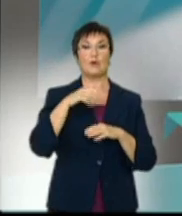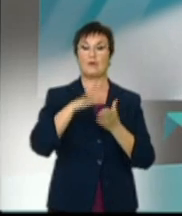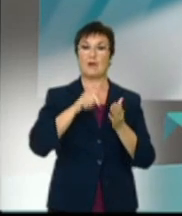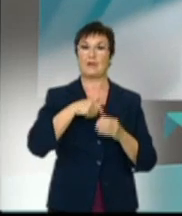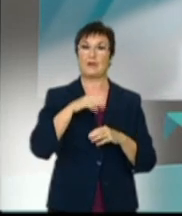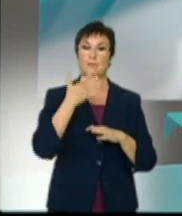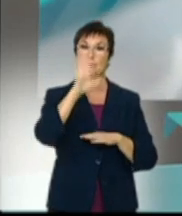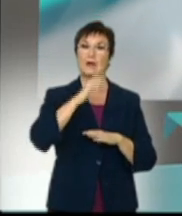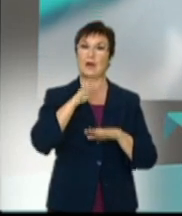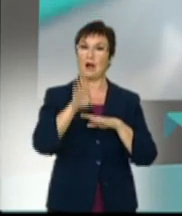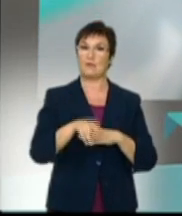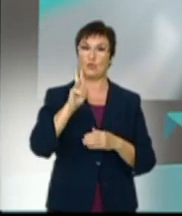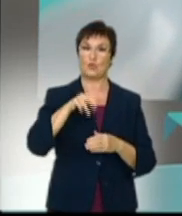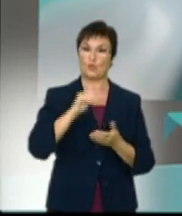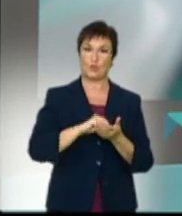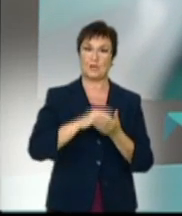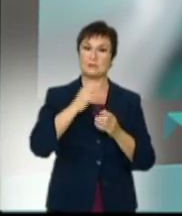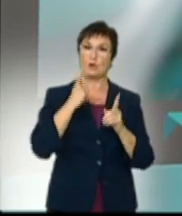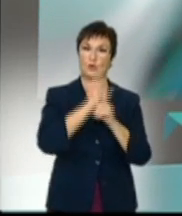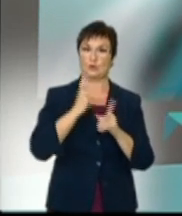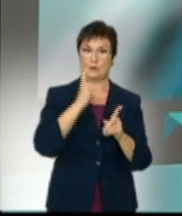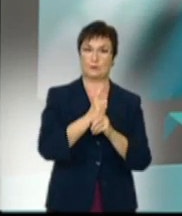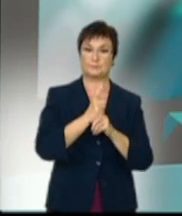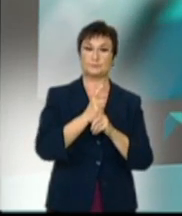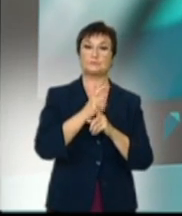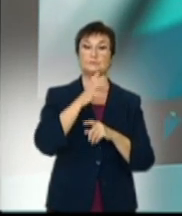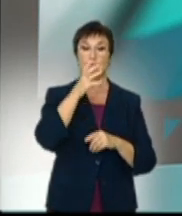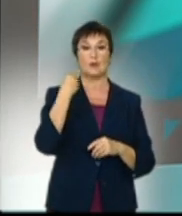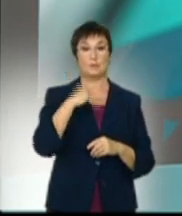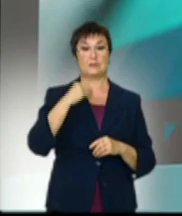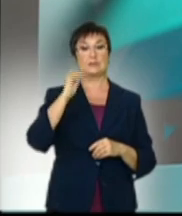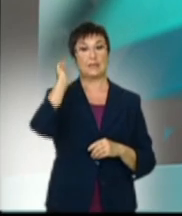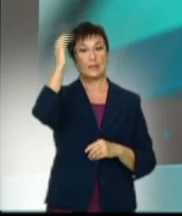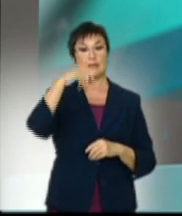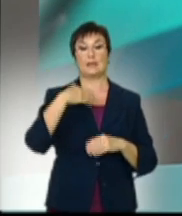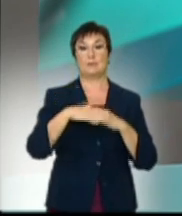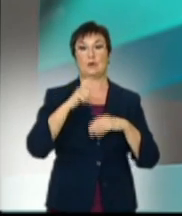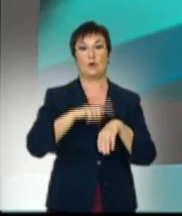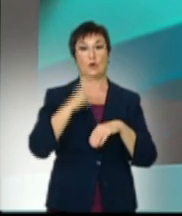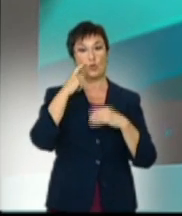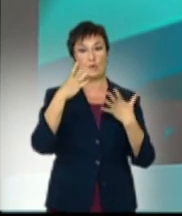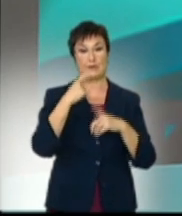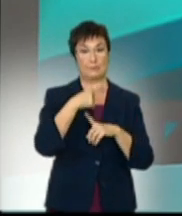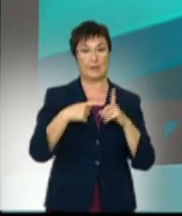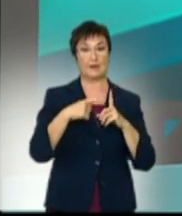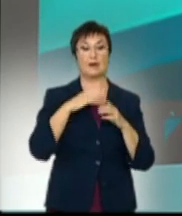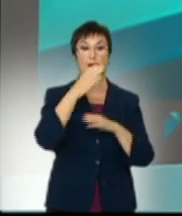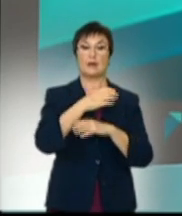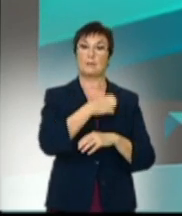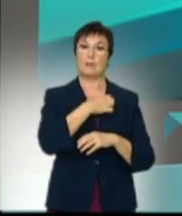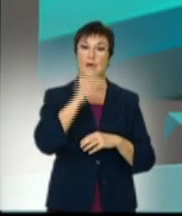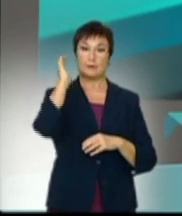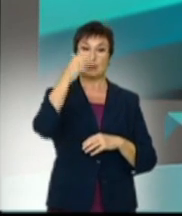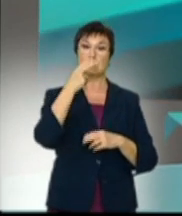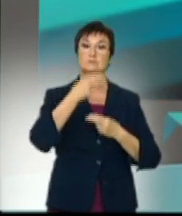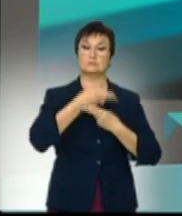El president de la Generalitat, Alberto Fabra, compareixerà este dimecres a les 9.30 al Palau de la Generalitat per